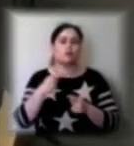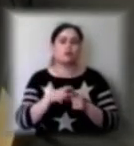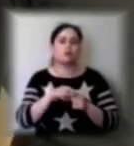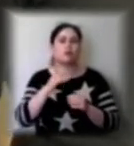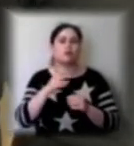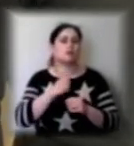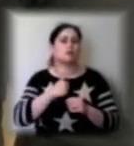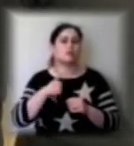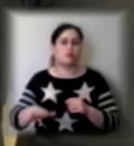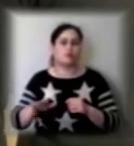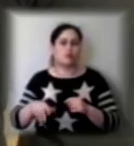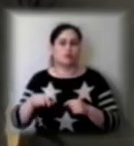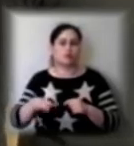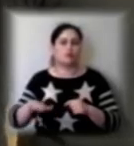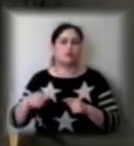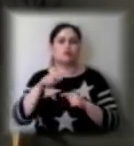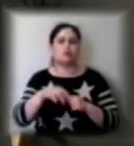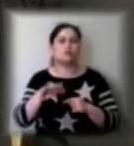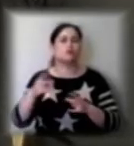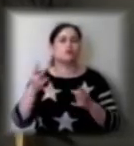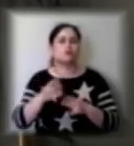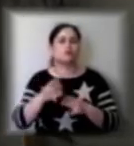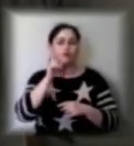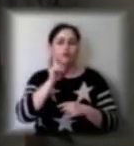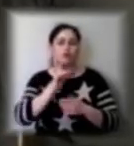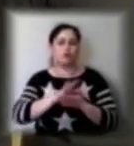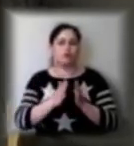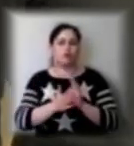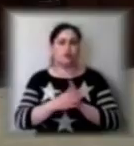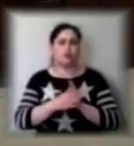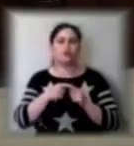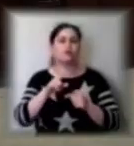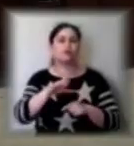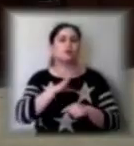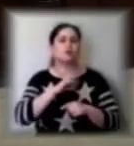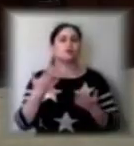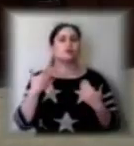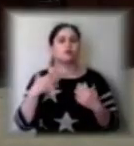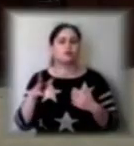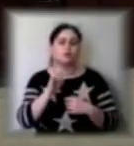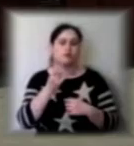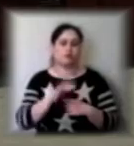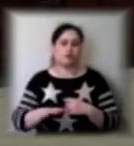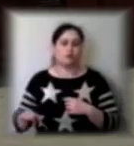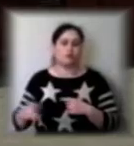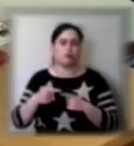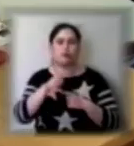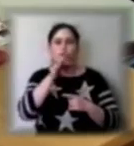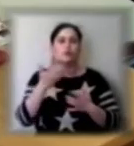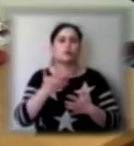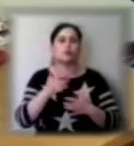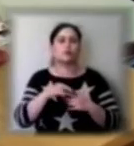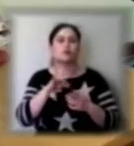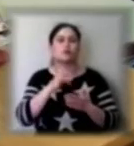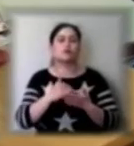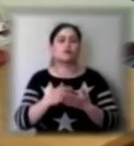дітям потрібні більш комфортні умови. Хочемо, щоб було затишно для малечі. Коли і в якому режимі запрацюють табори,